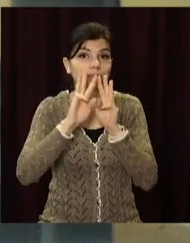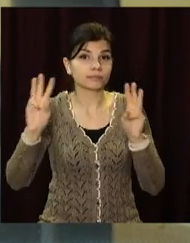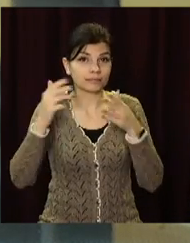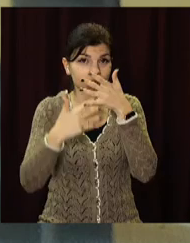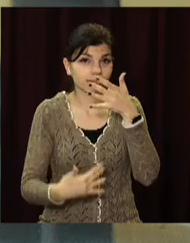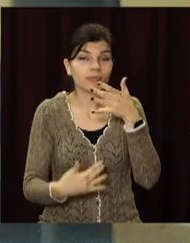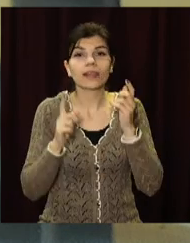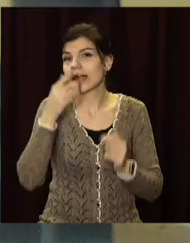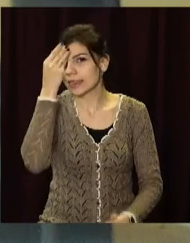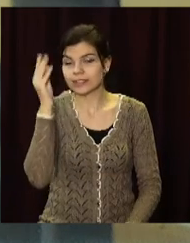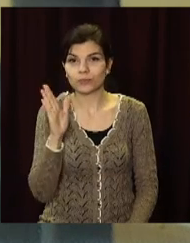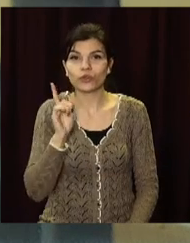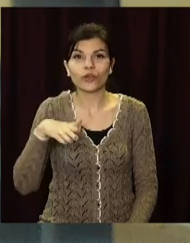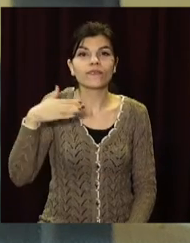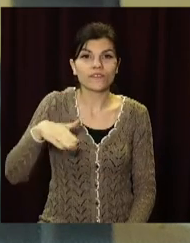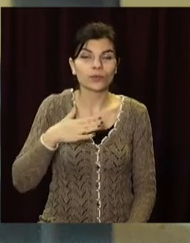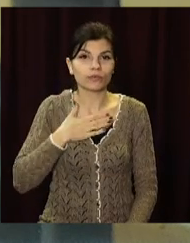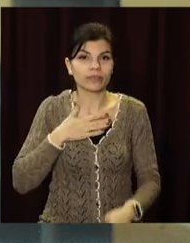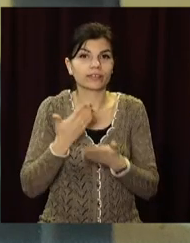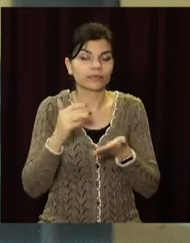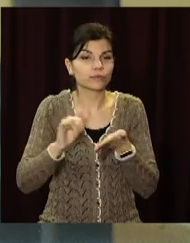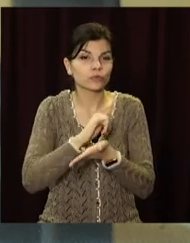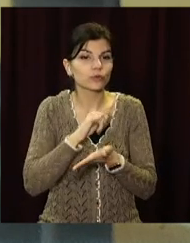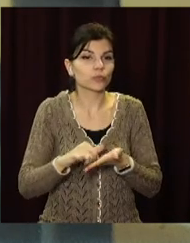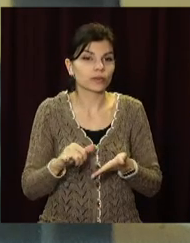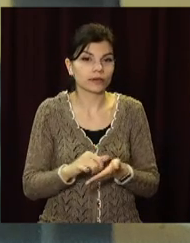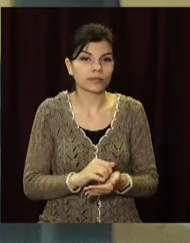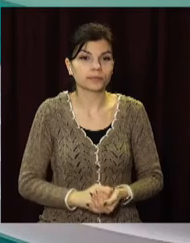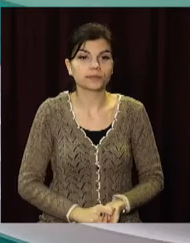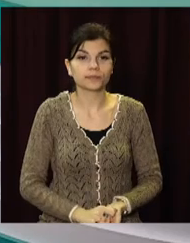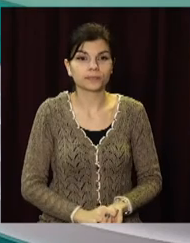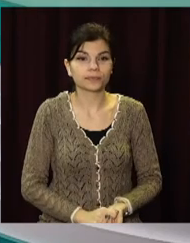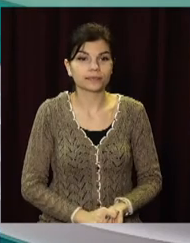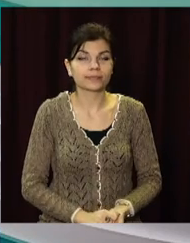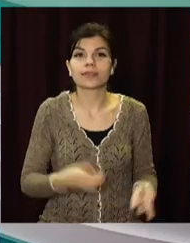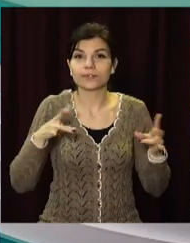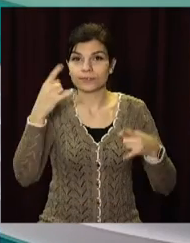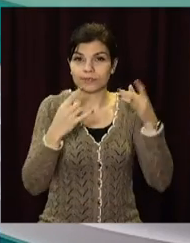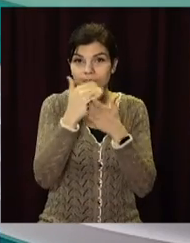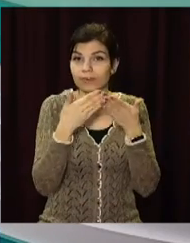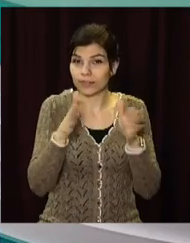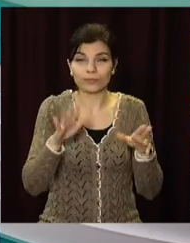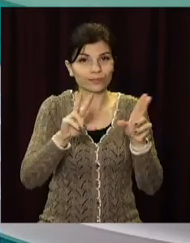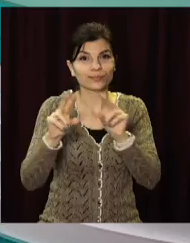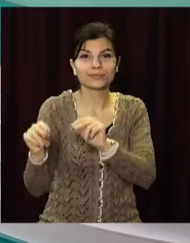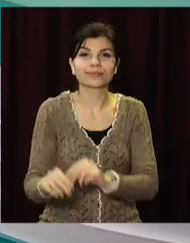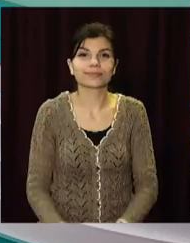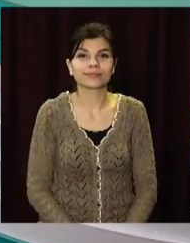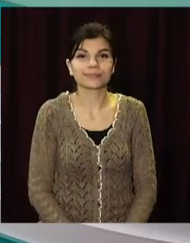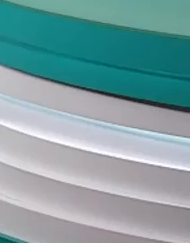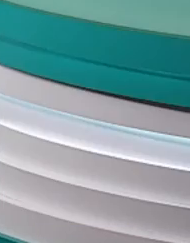.media. Та не забувайте і про сюжети в соціальних мережах і на нашому ютуб-каналі. Залишайтеся з відкритими, хай щастить!